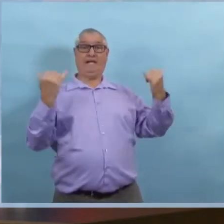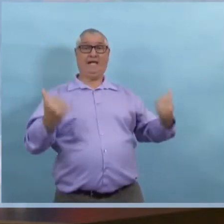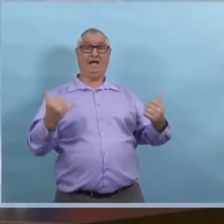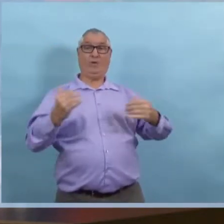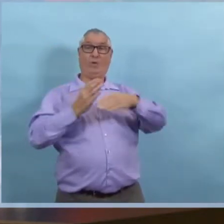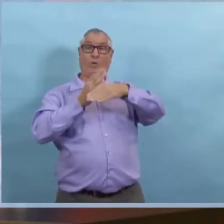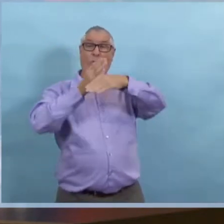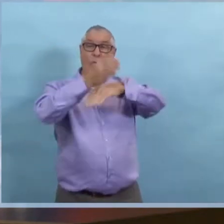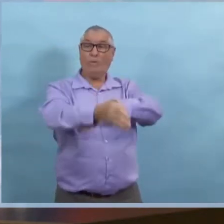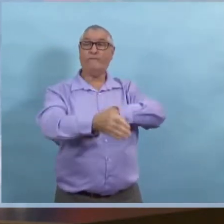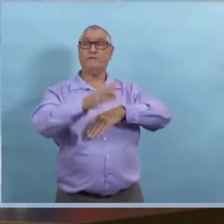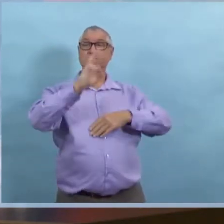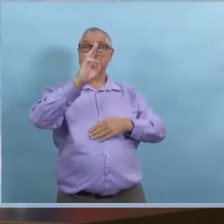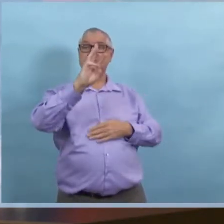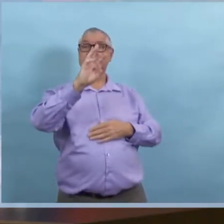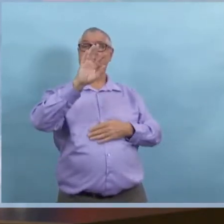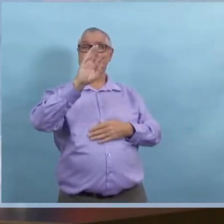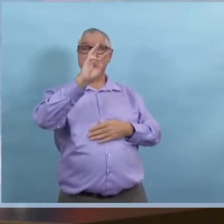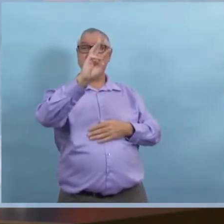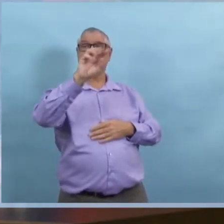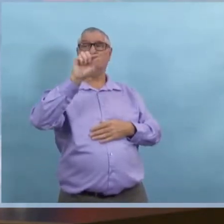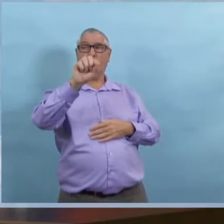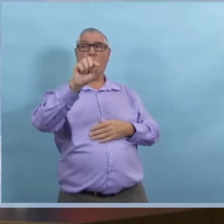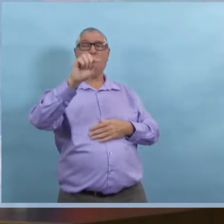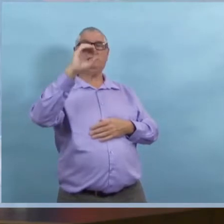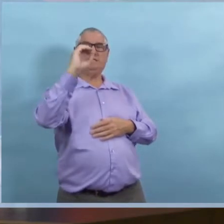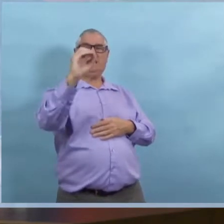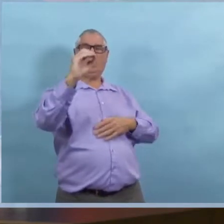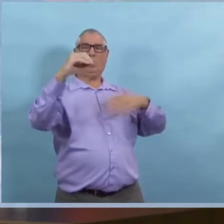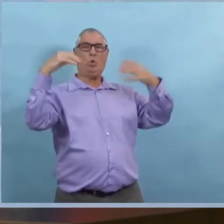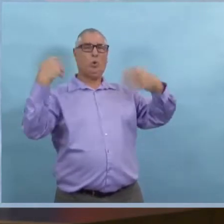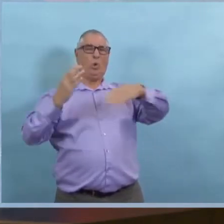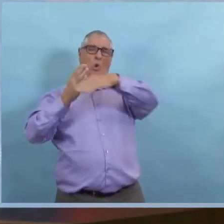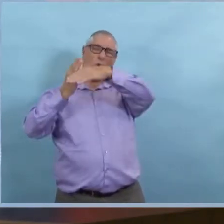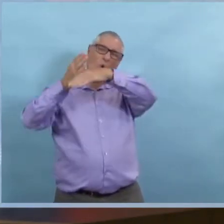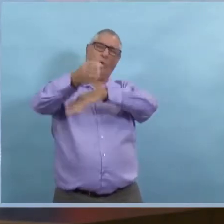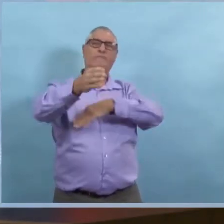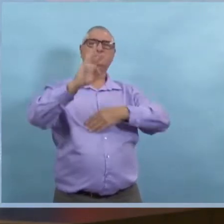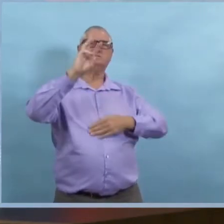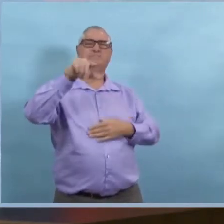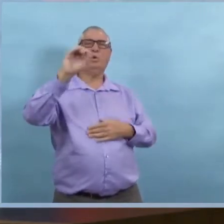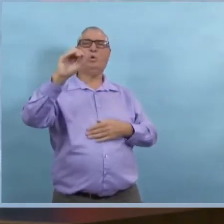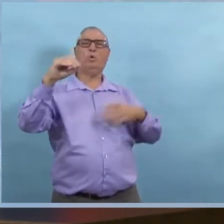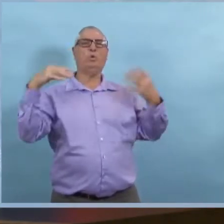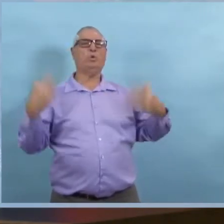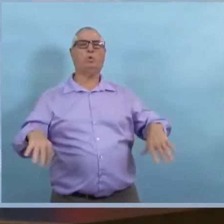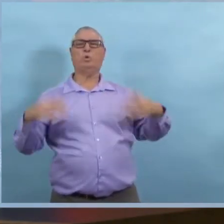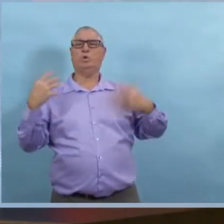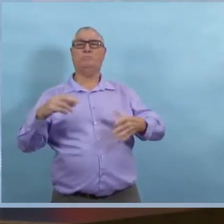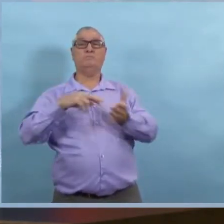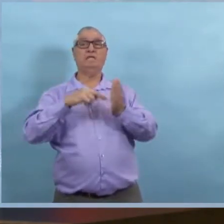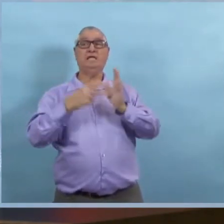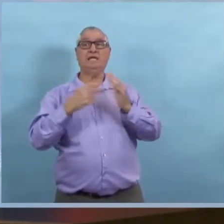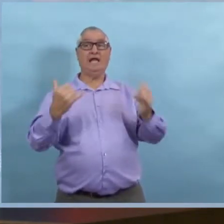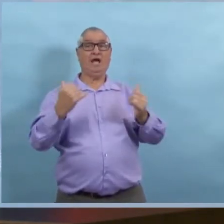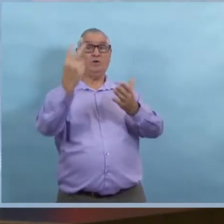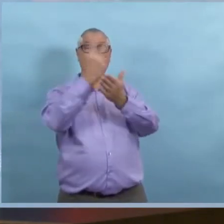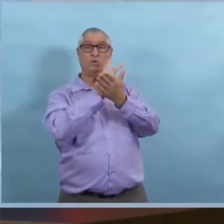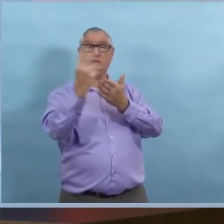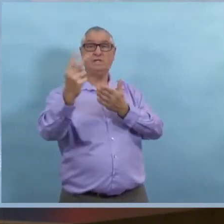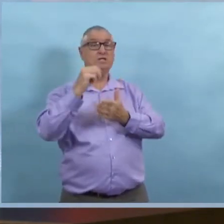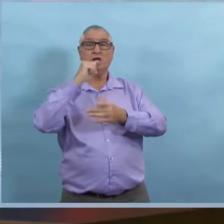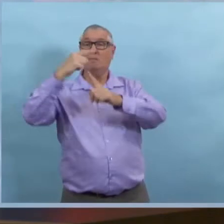positivité est de plus de 6 à Winnipeg. Il nous faut passer à l'action. Il faut qu'on ait un message clair. Il faut que les gens changent leur